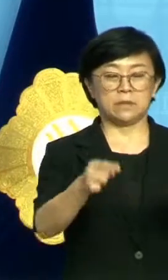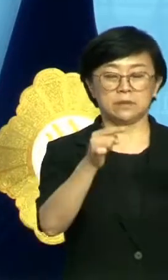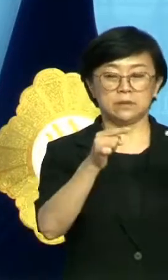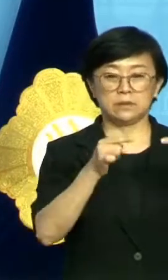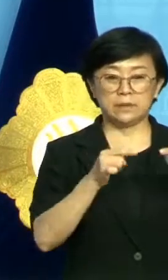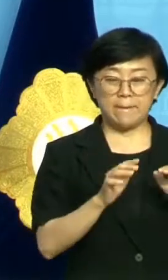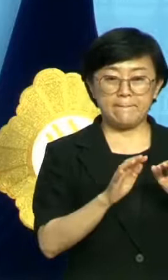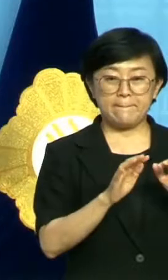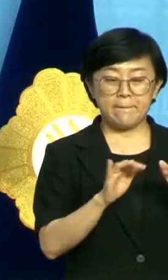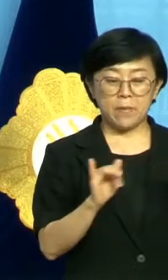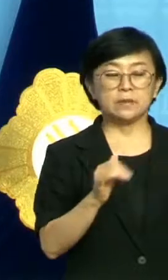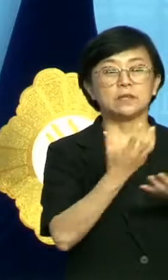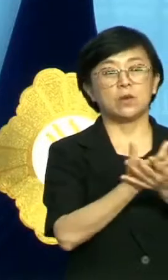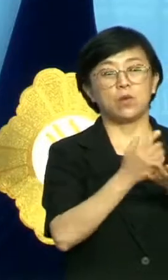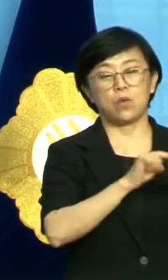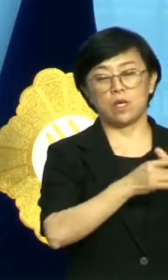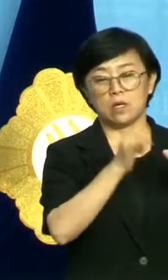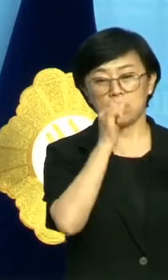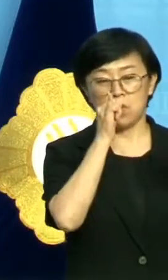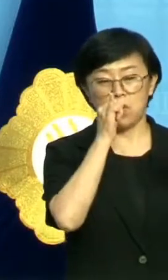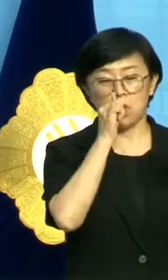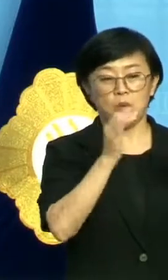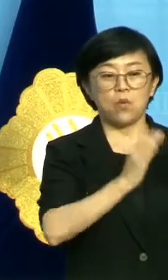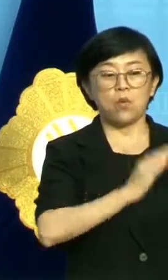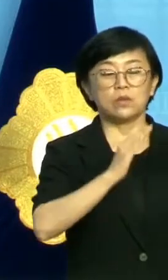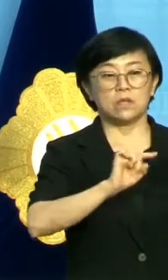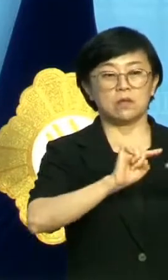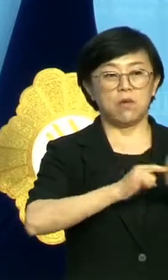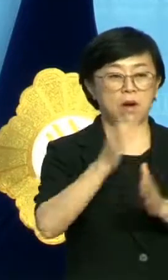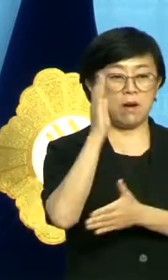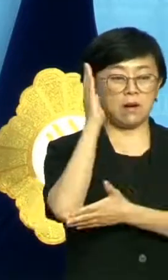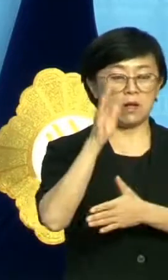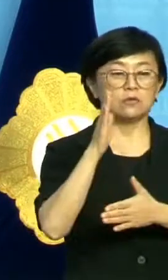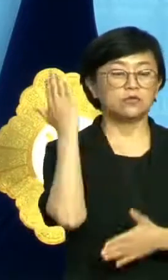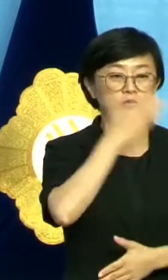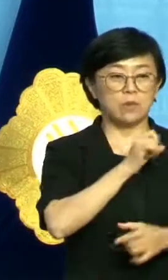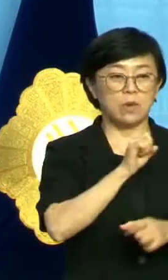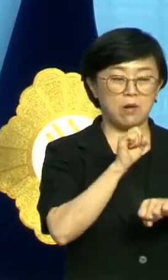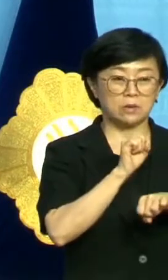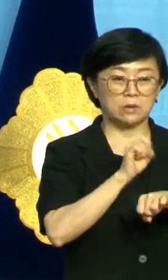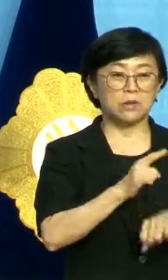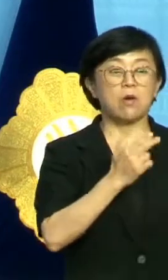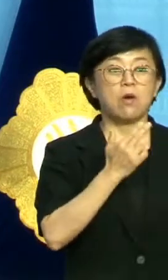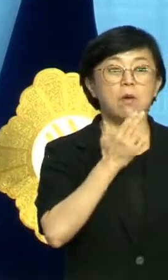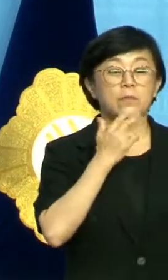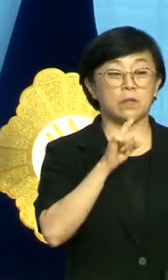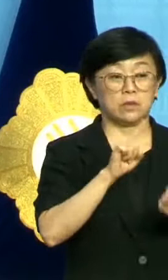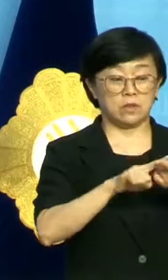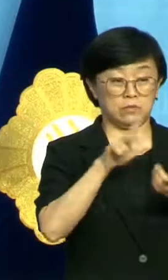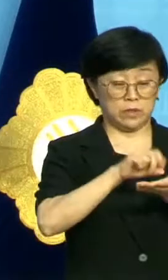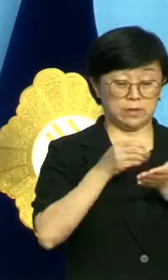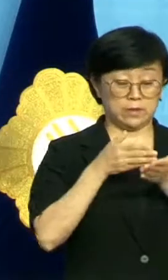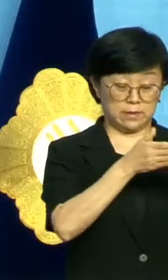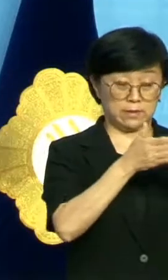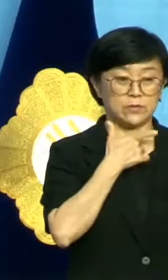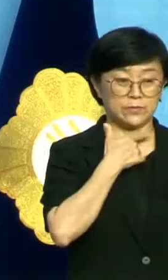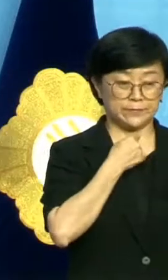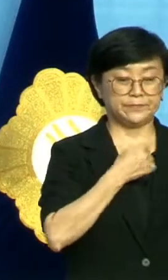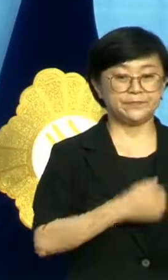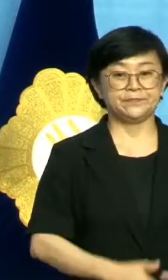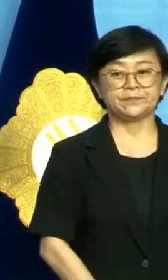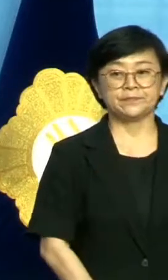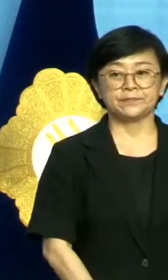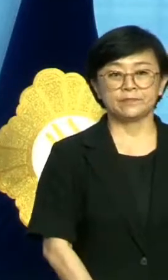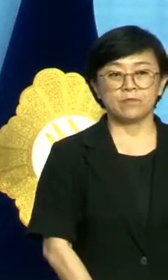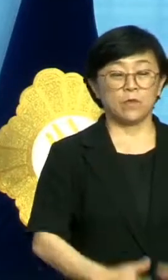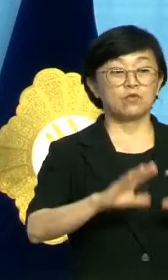밝히는 자료를 공개하고 공론화 공정성과 투명성이 담보되지 않은 점에 대해서 문제 제기를 하려고 합니다.